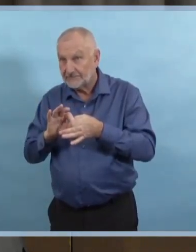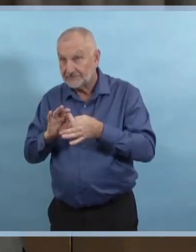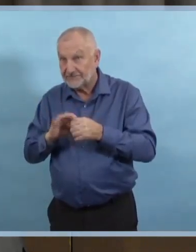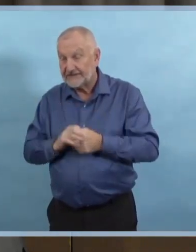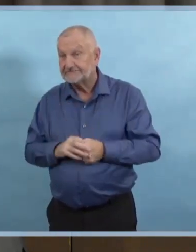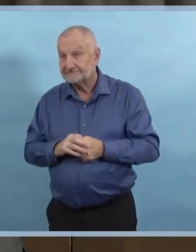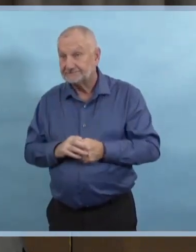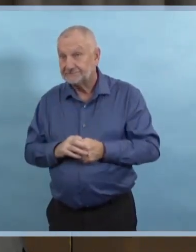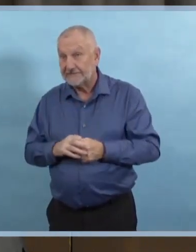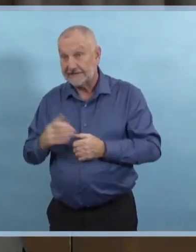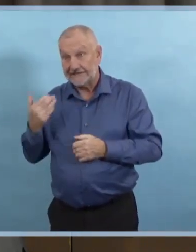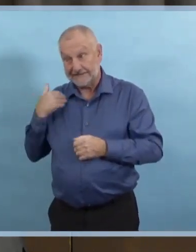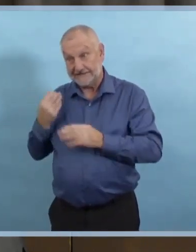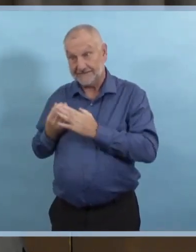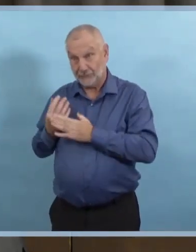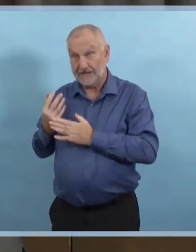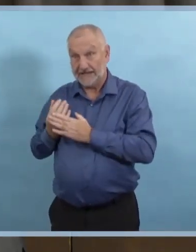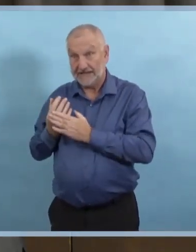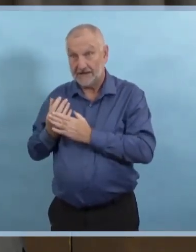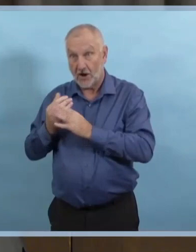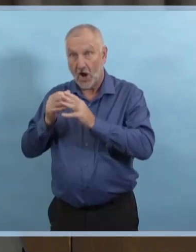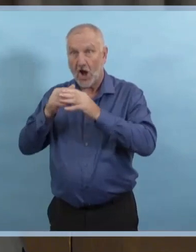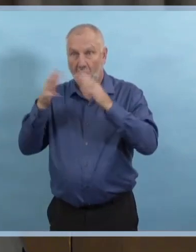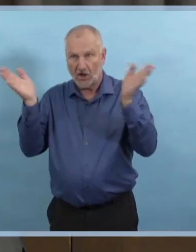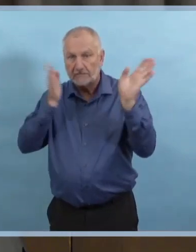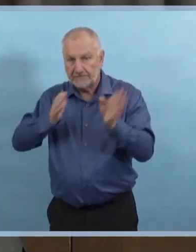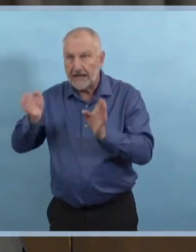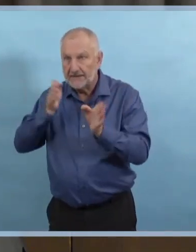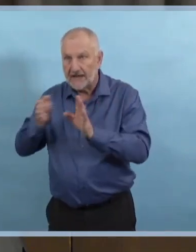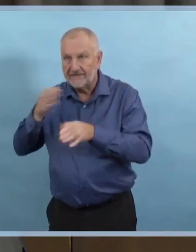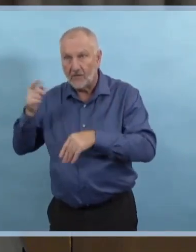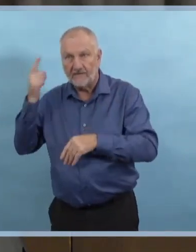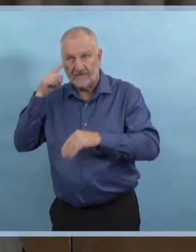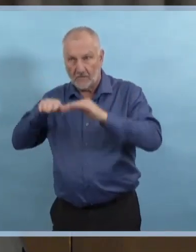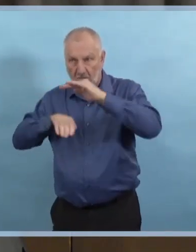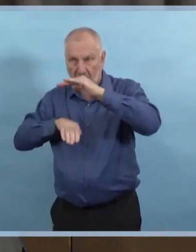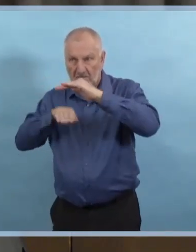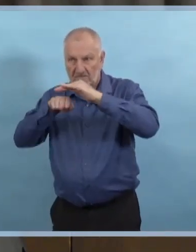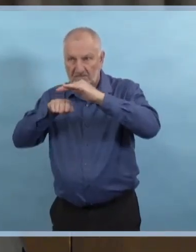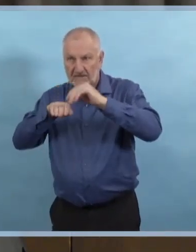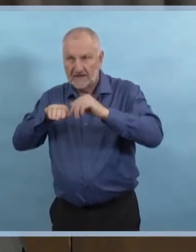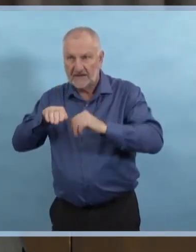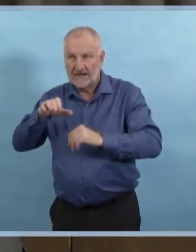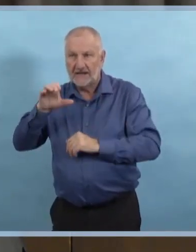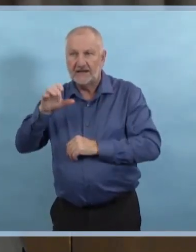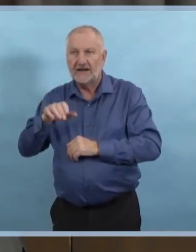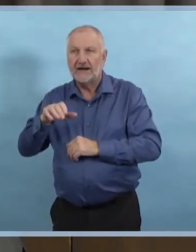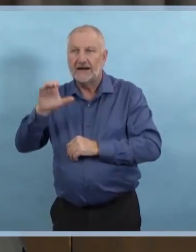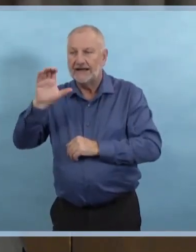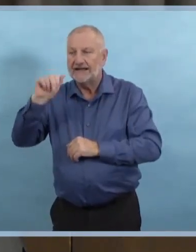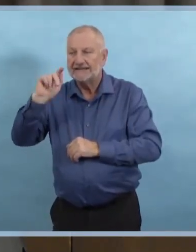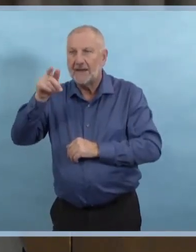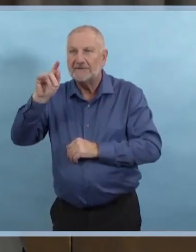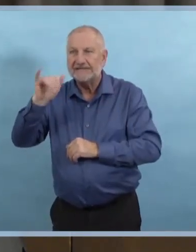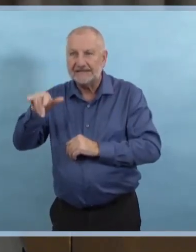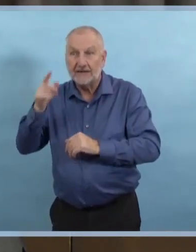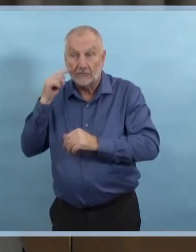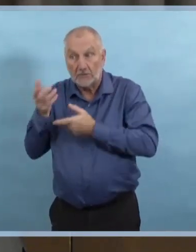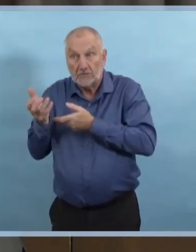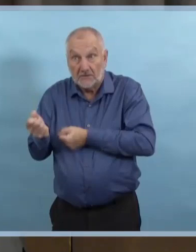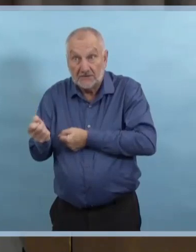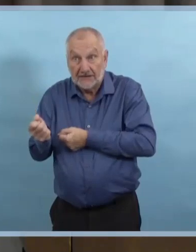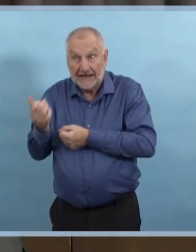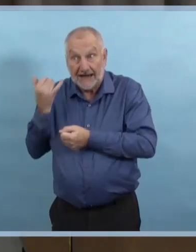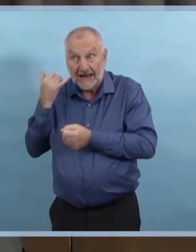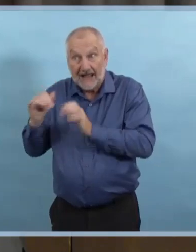confiante que nous avons repéré une empreinte physique où nous pouvons élargir le nombre de lits. Je sais que nous avons les ventilateurs,